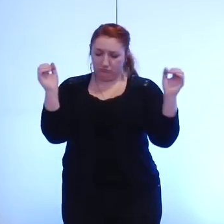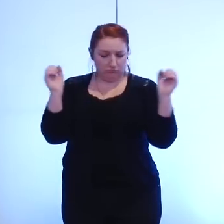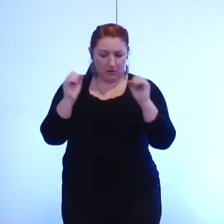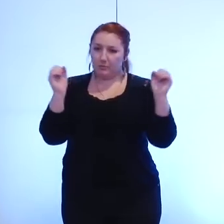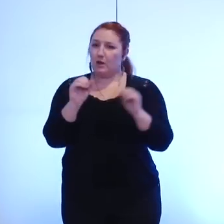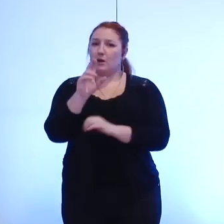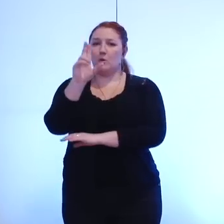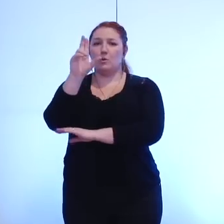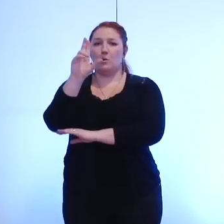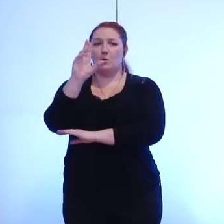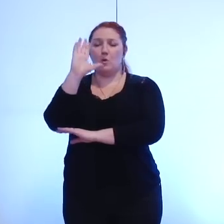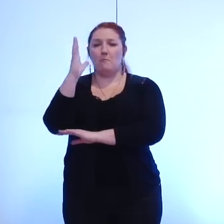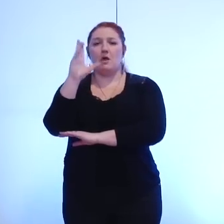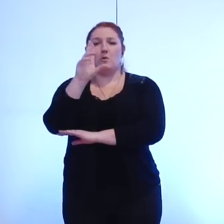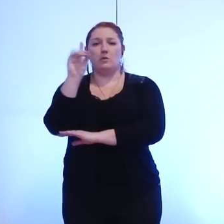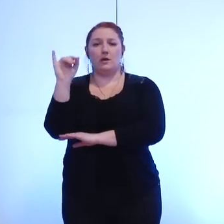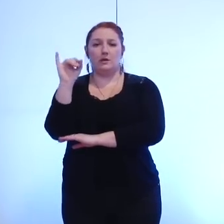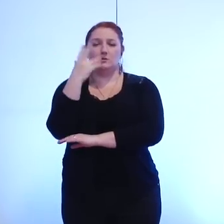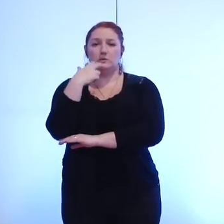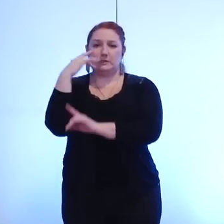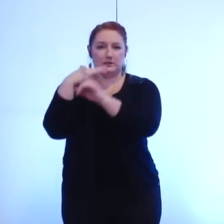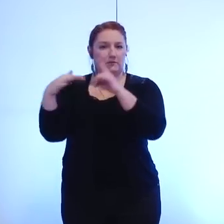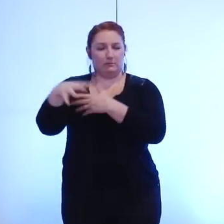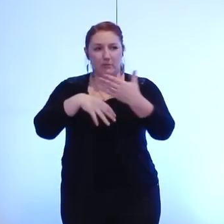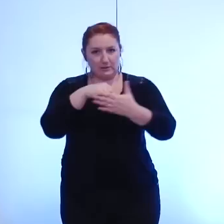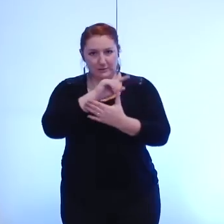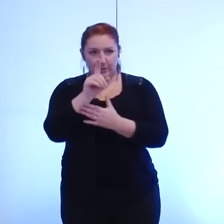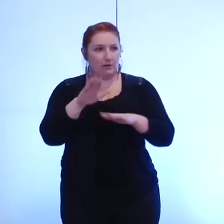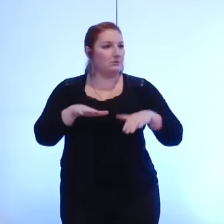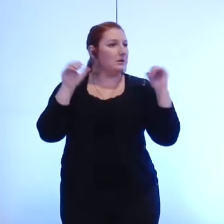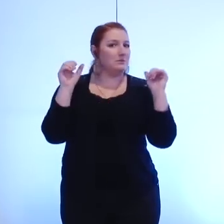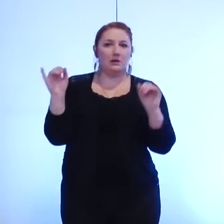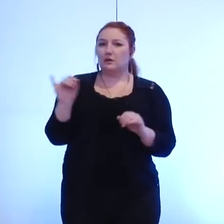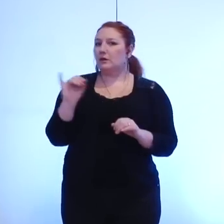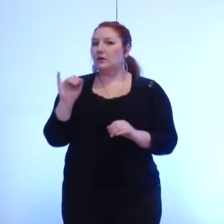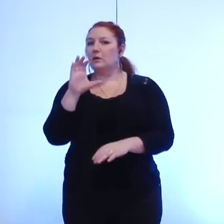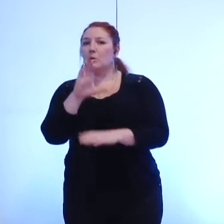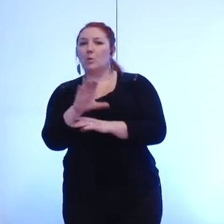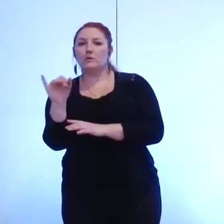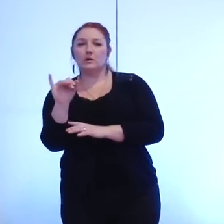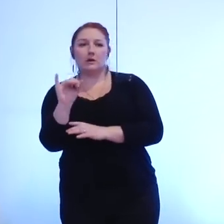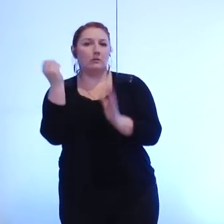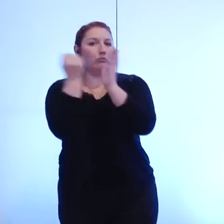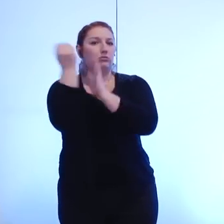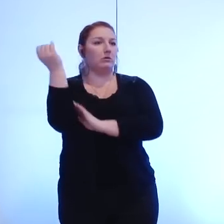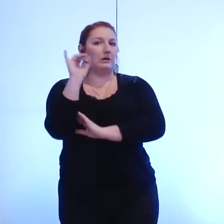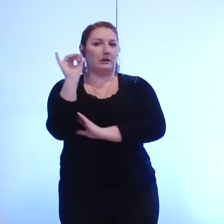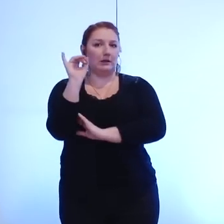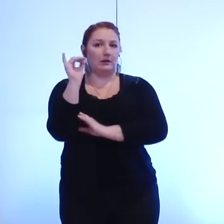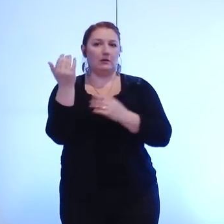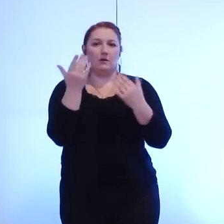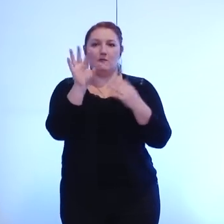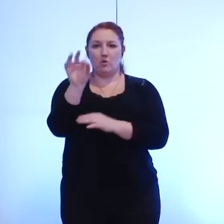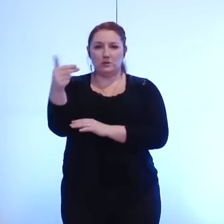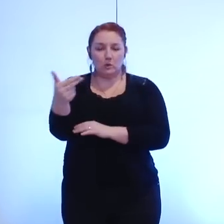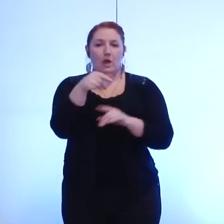UMP, UDI, Société Civile, qui s'abstient, qui est contre, qui est pour le Front